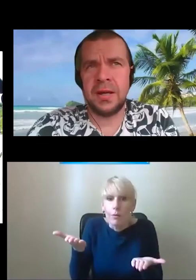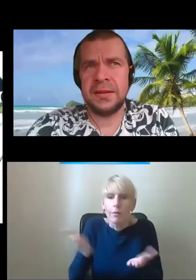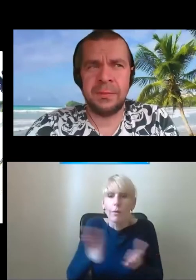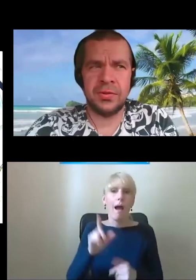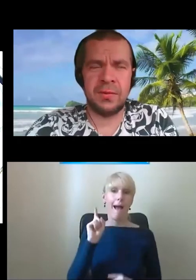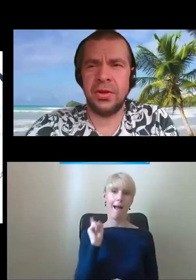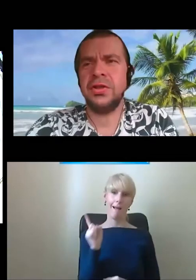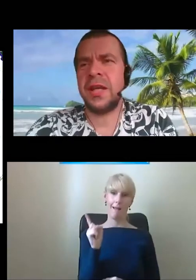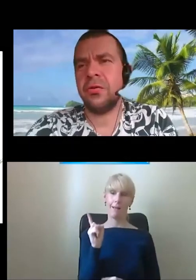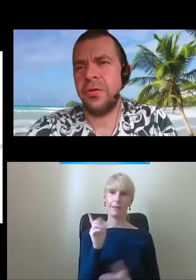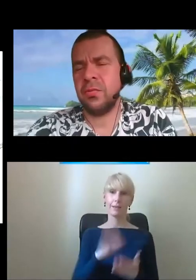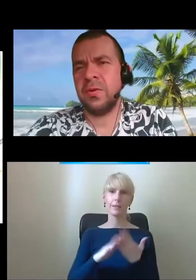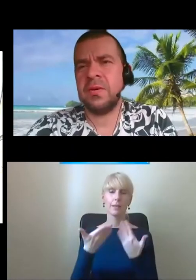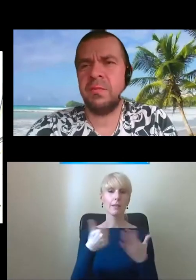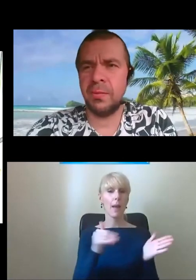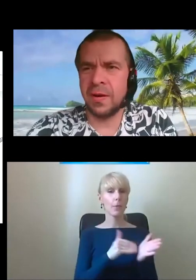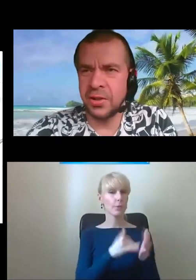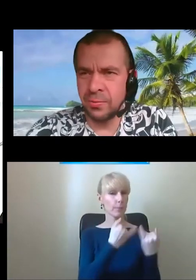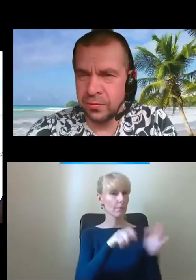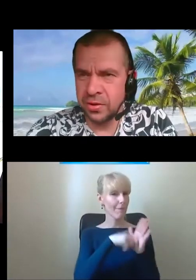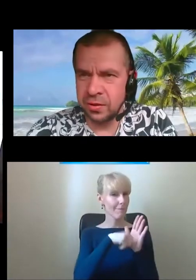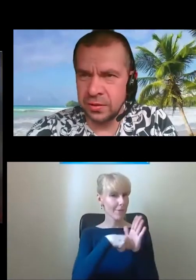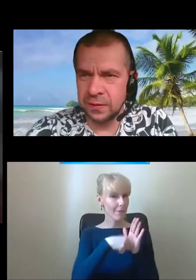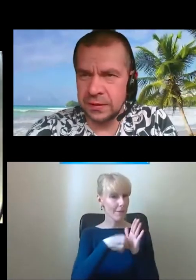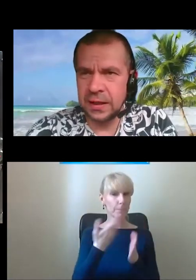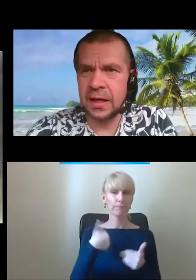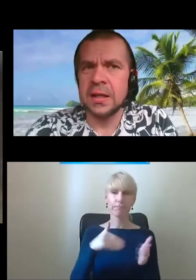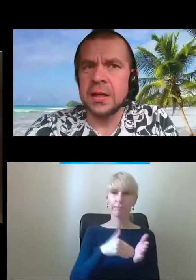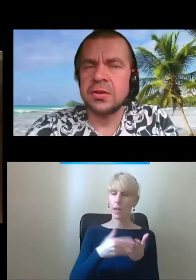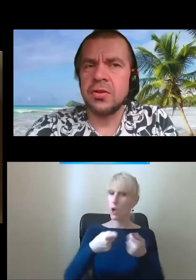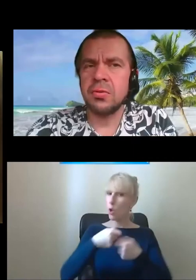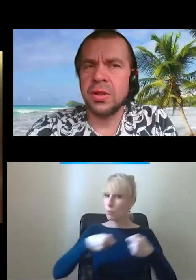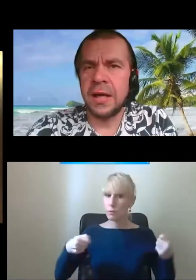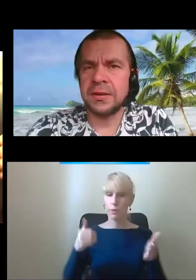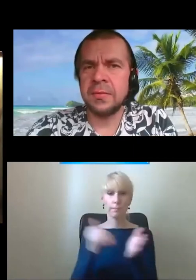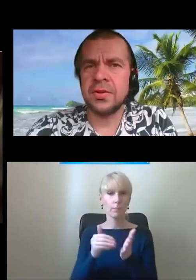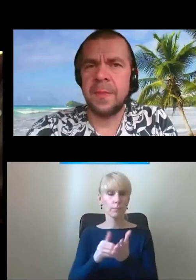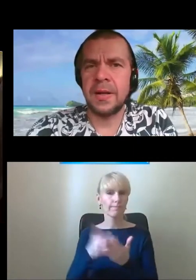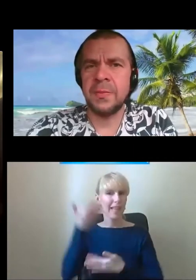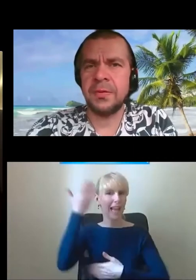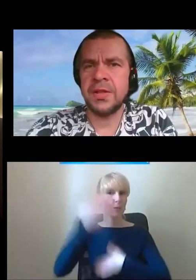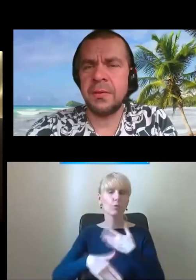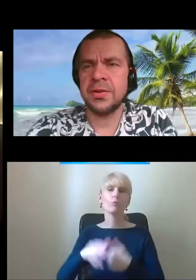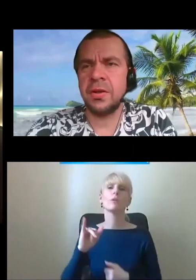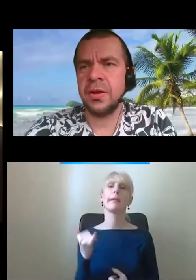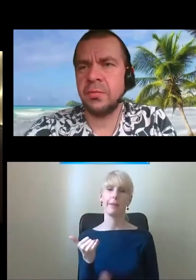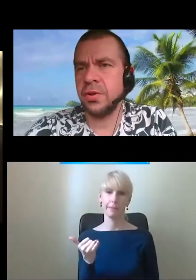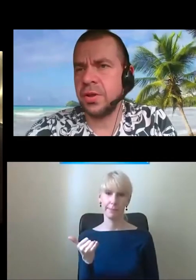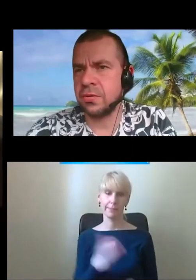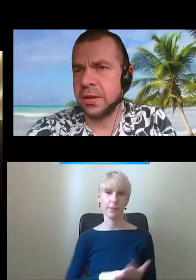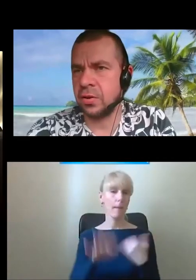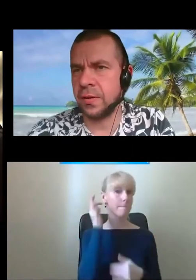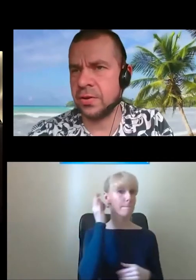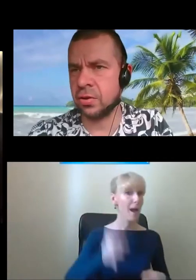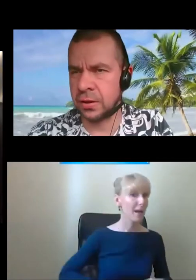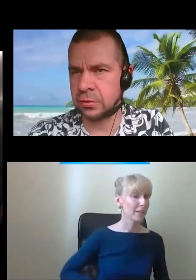sytuację, na potrzeby innego filmu, próbowaliśmy również tego rozwiązania. Skończyło się na tym, że pani powiedziała, że ona musi się